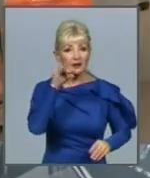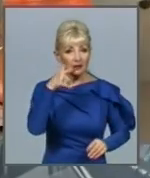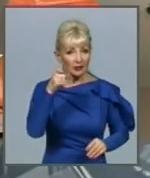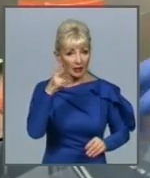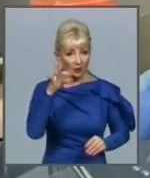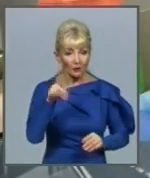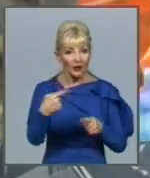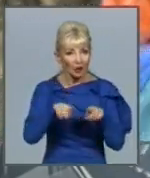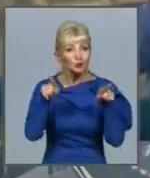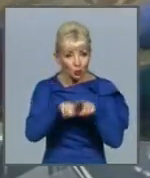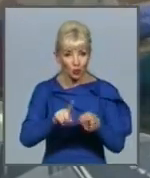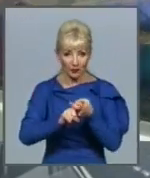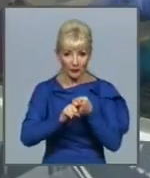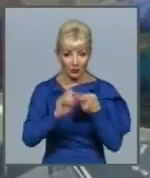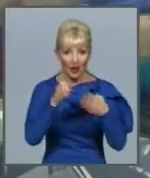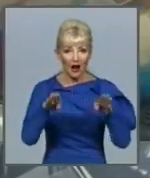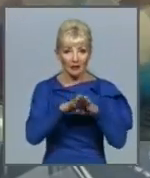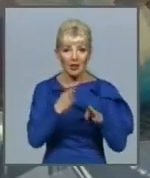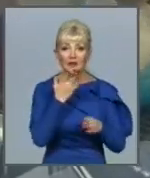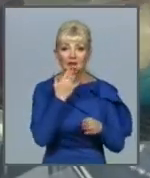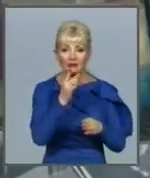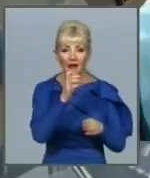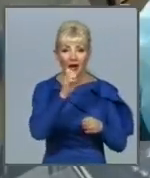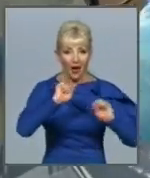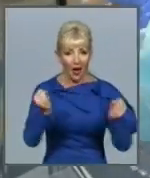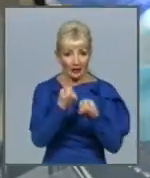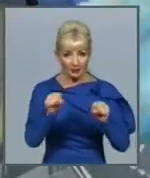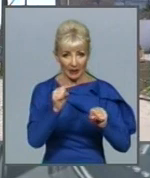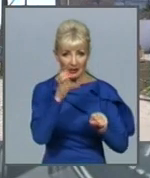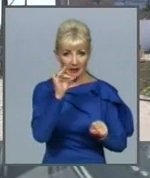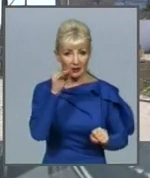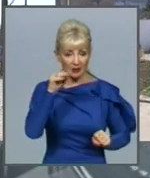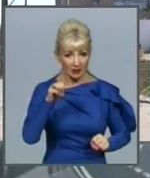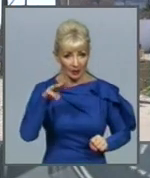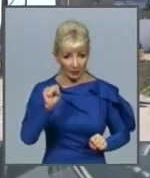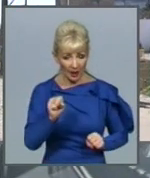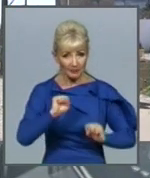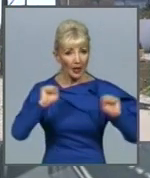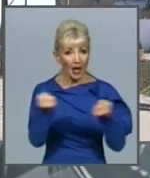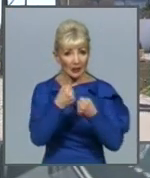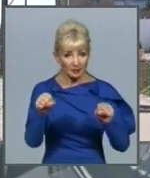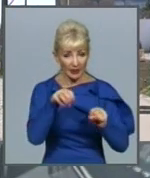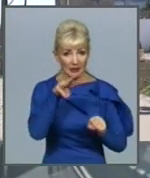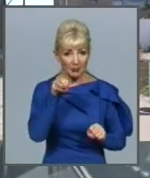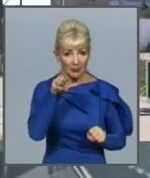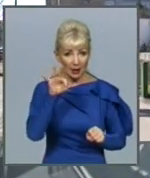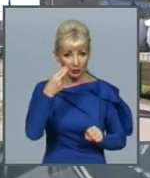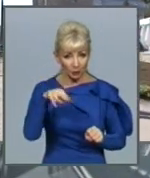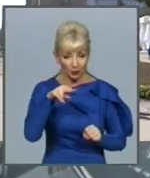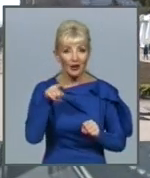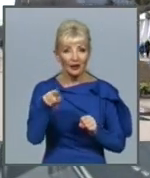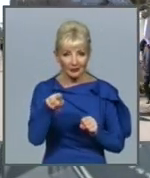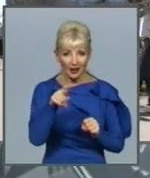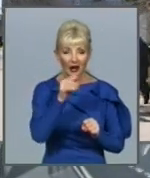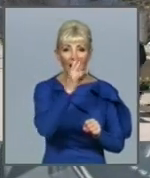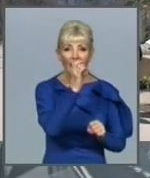також закордонні експрес-системи. Експрес-метод визначений знову ж таки на антиген, на вірус. Ці тести тільки з